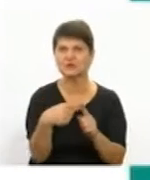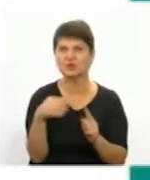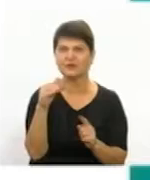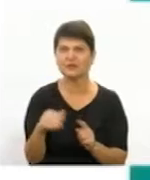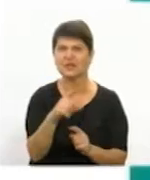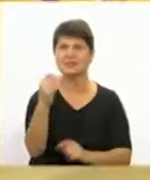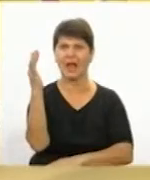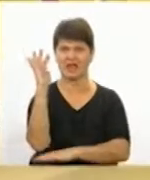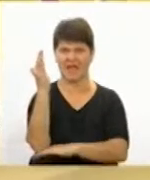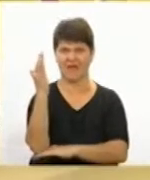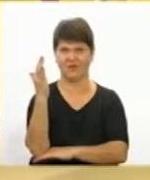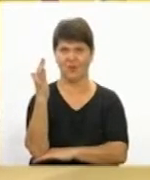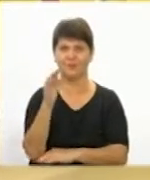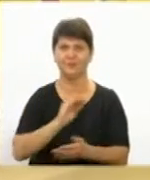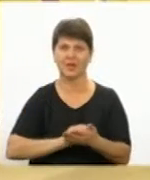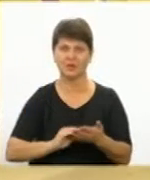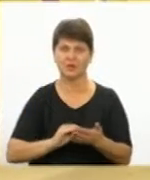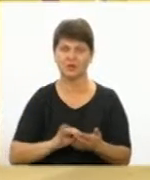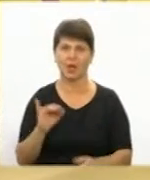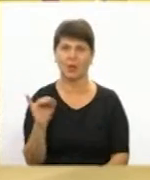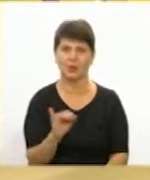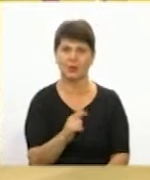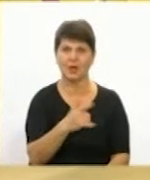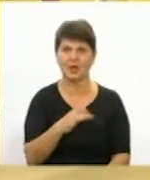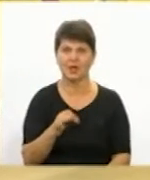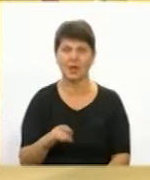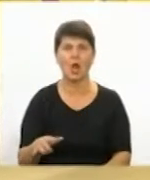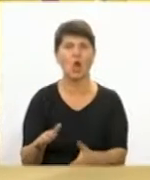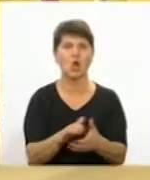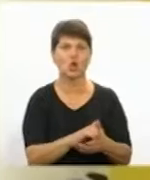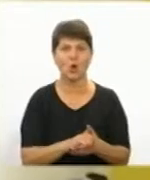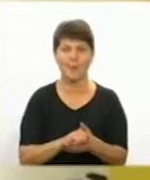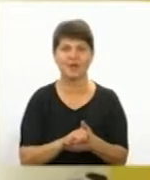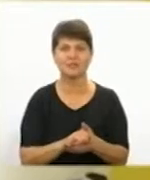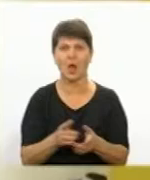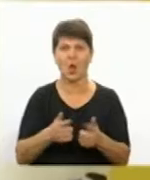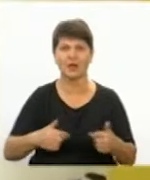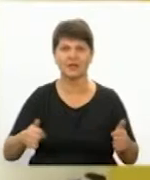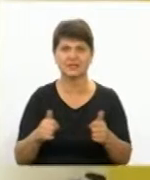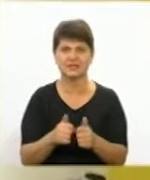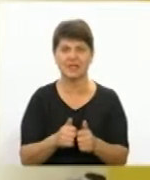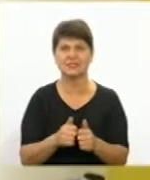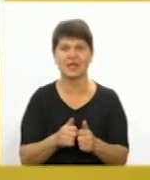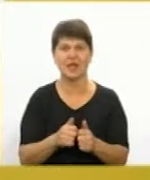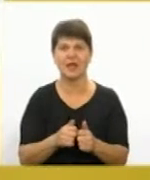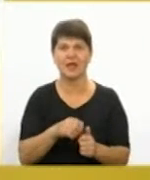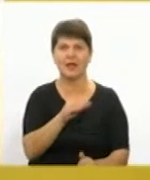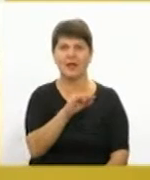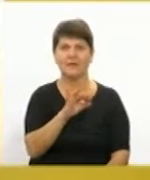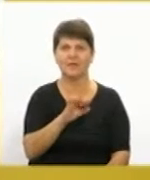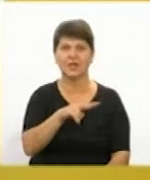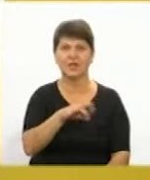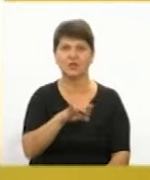за дерево? Пише Юлія Грига, голова громадської організації «Філософія Серця». Їхня організація є регіональним представником